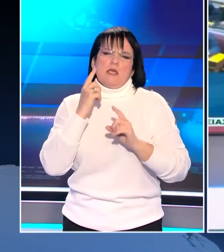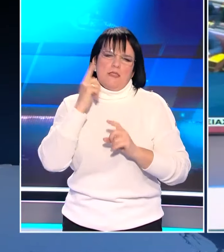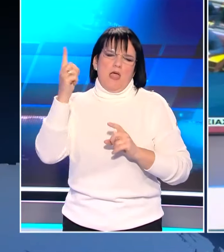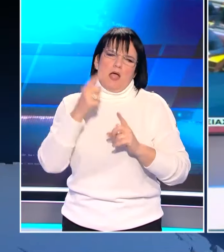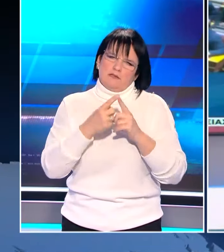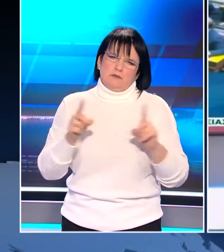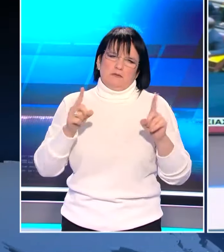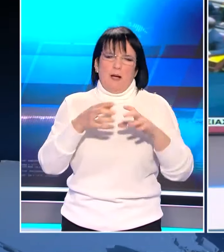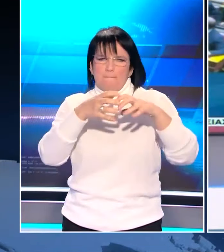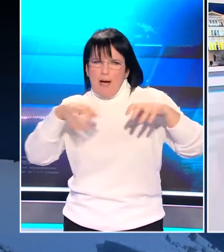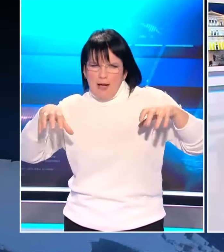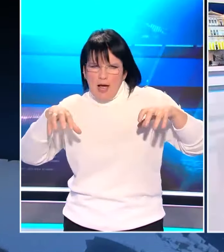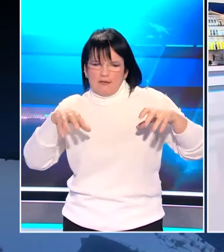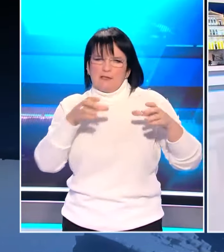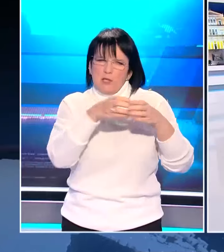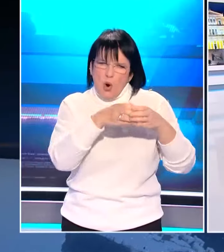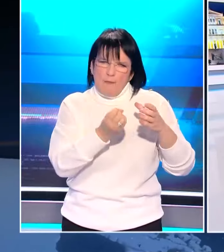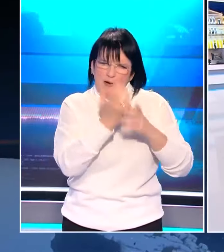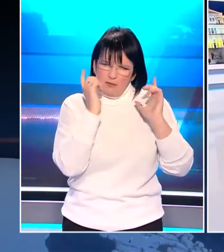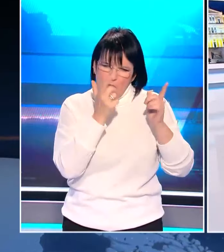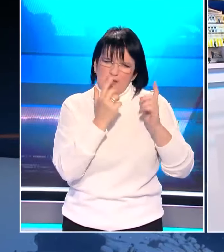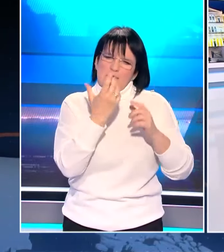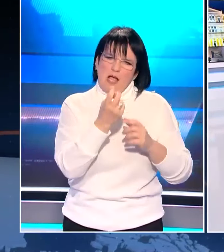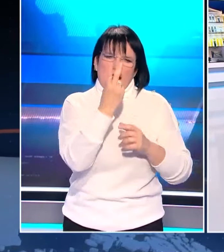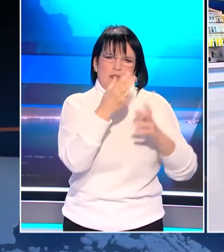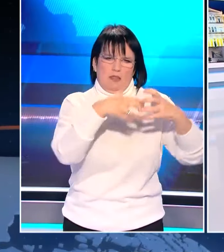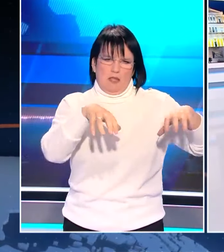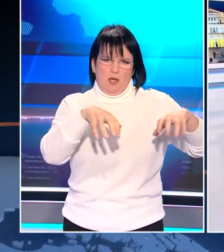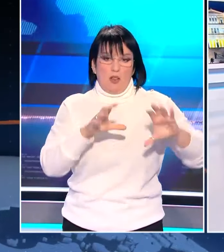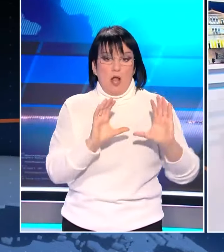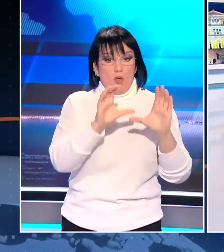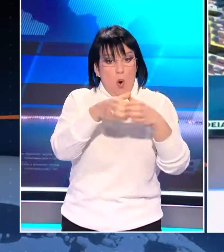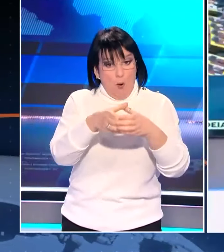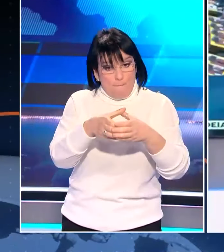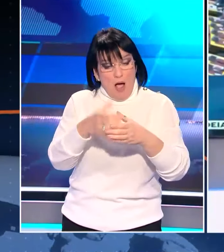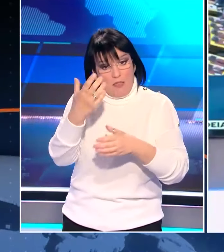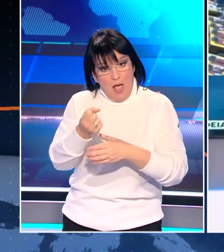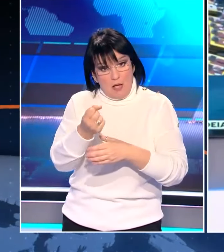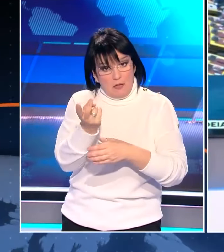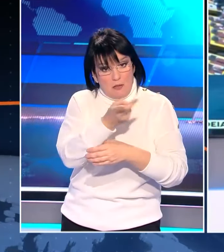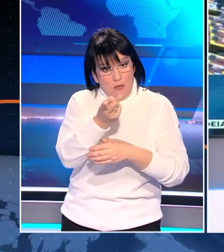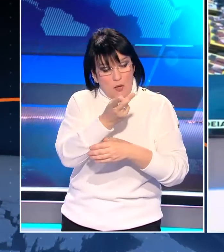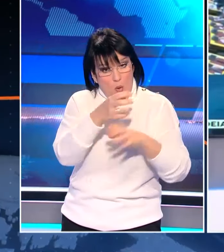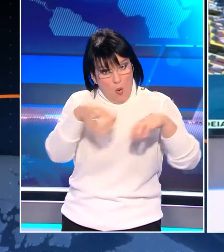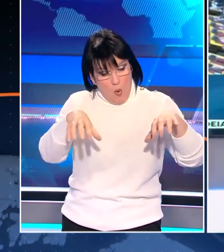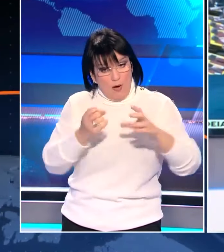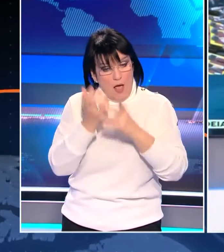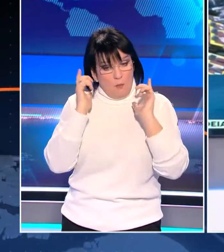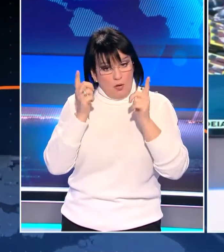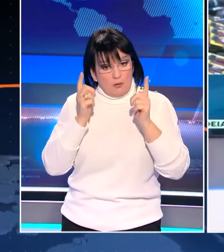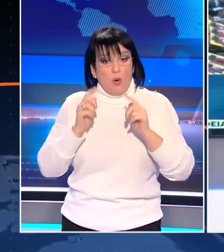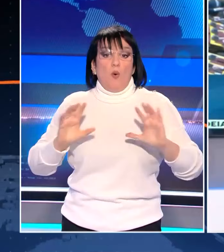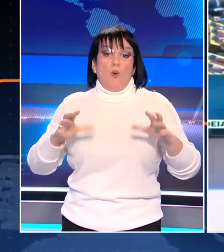Μιλάμε για παράταξη μέσα στην παράταξη και στην περίπτωση... Εσείς βλέπετε τομαδοποίηση δηλαδή μες στη Νέα Δημοκρατία. Δεν θέλω να πάρω